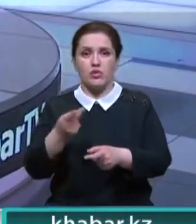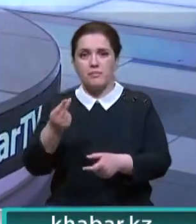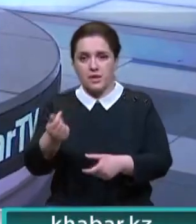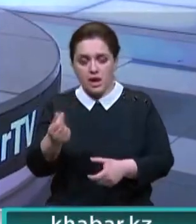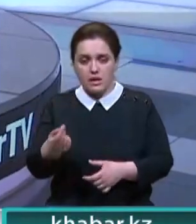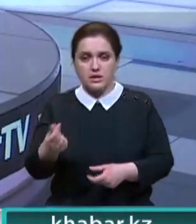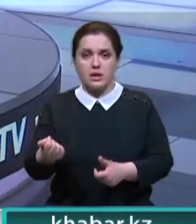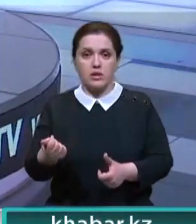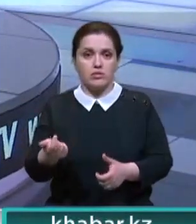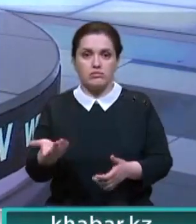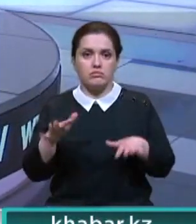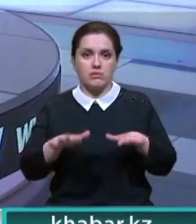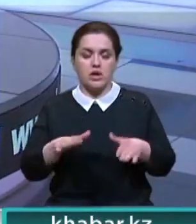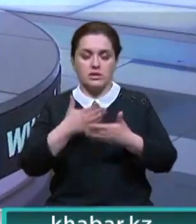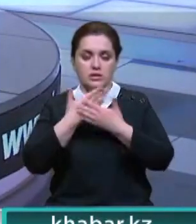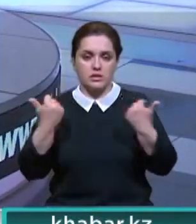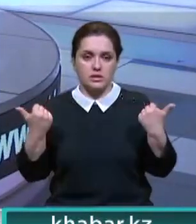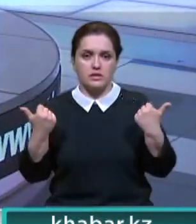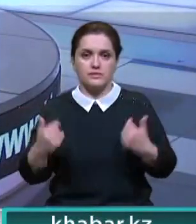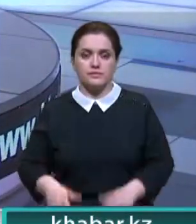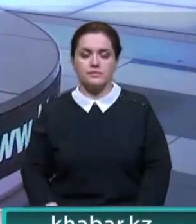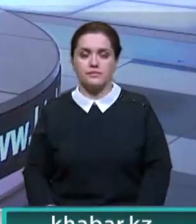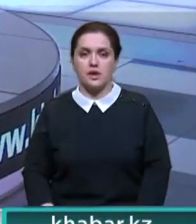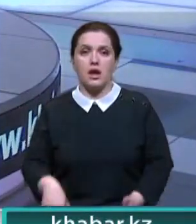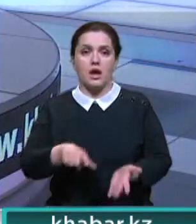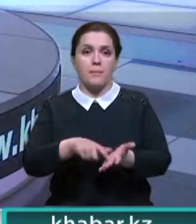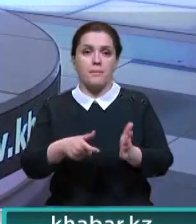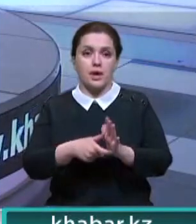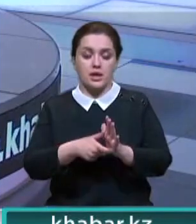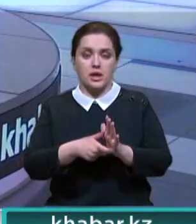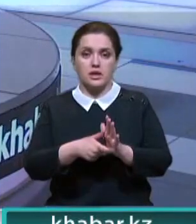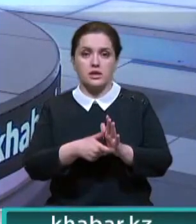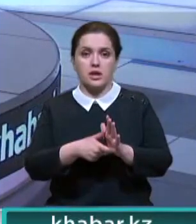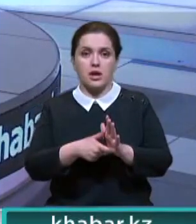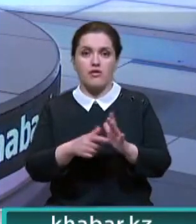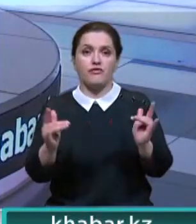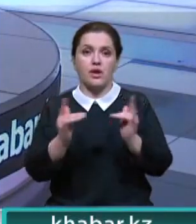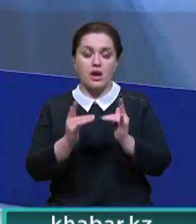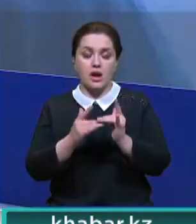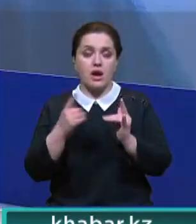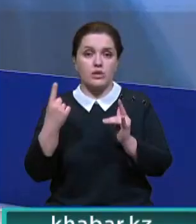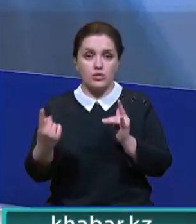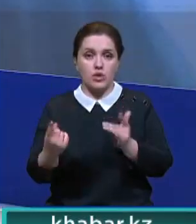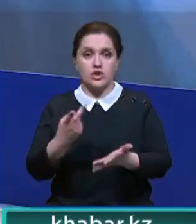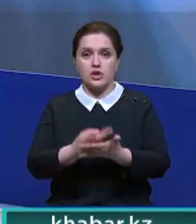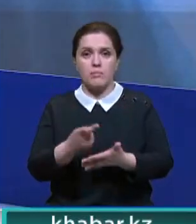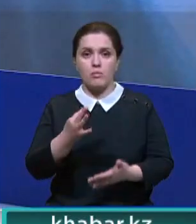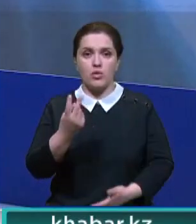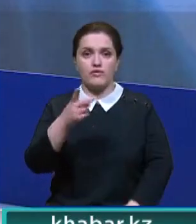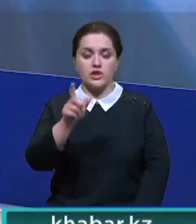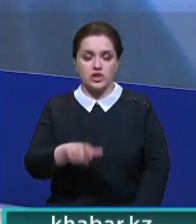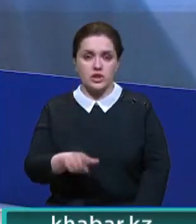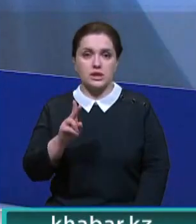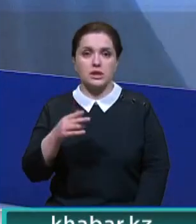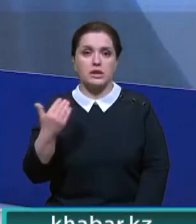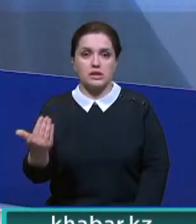условиях некуда положить людей. Палаты в палатах, даже в койках, в одной койке лежат по два человека. К